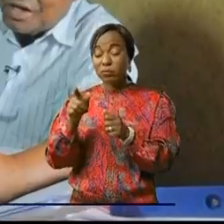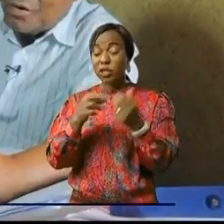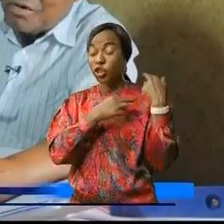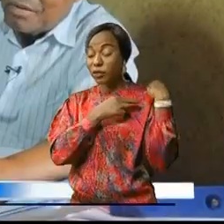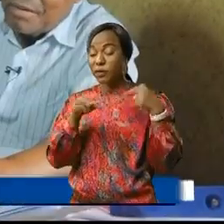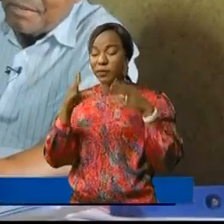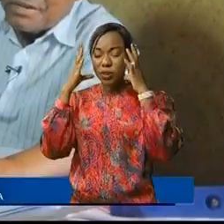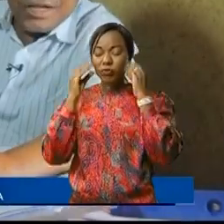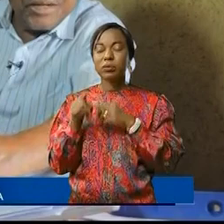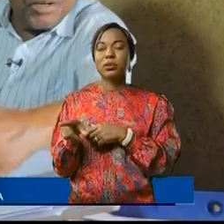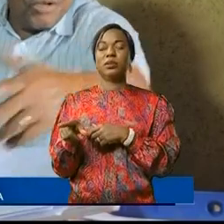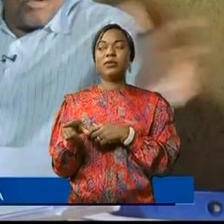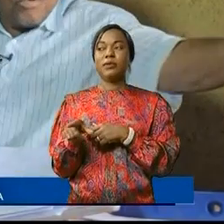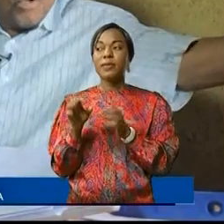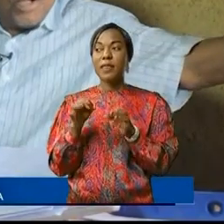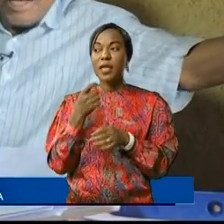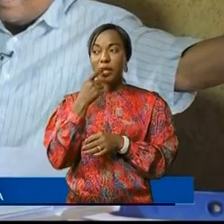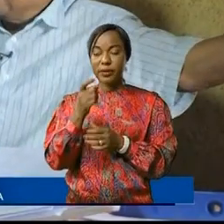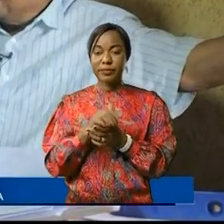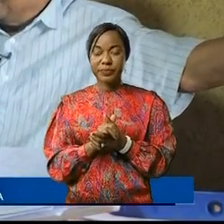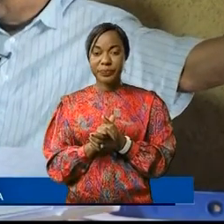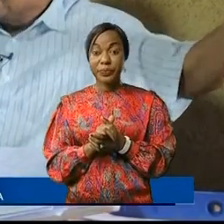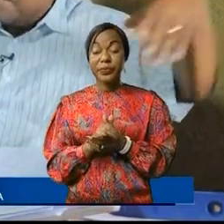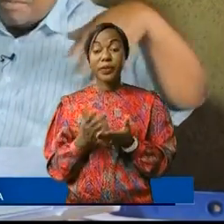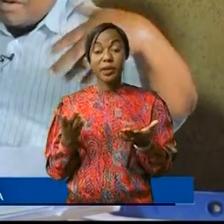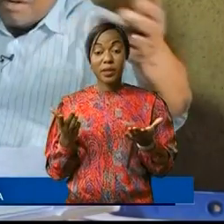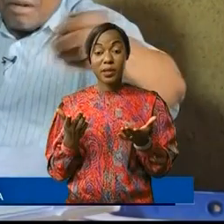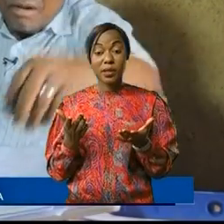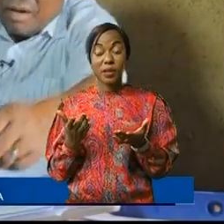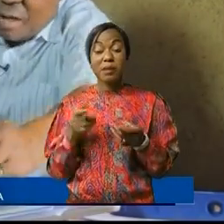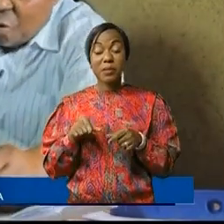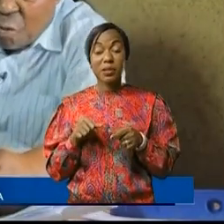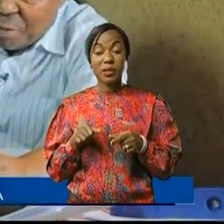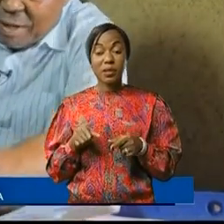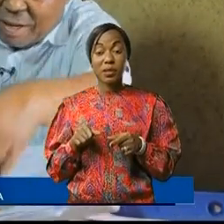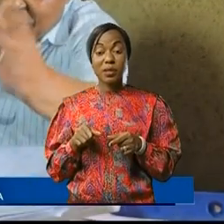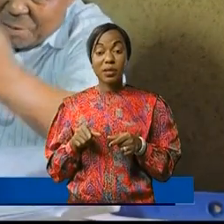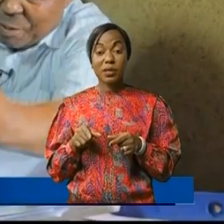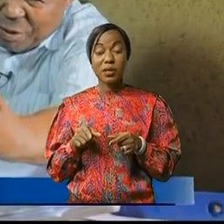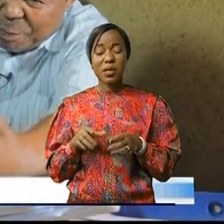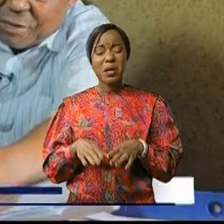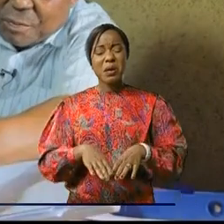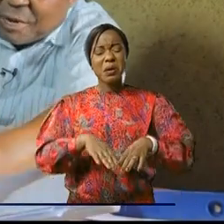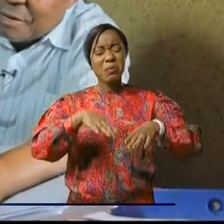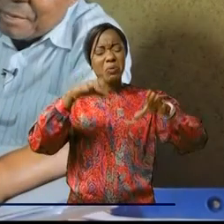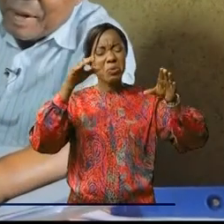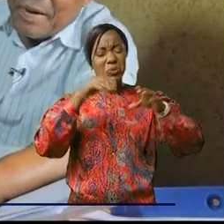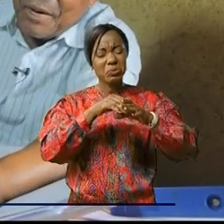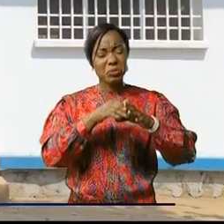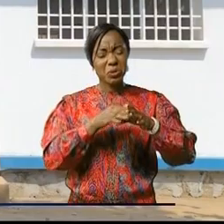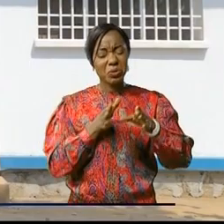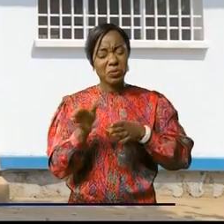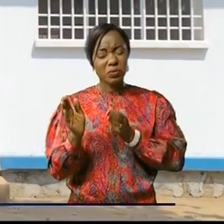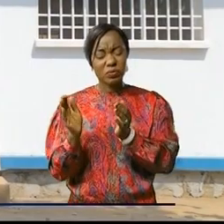J'étais content parce que la greffe ici travaille vraiment, ils sont nombrés dans une petite pièce comme ça, ne veut pas.